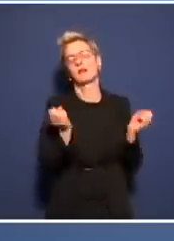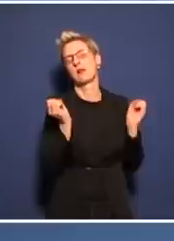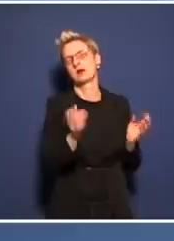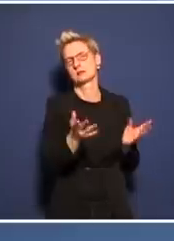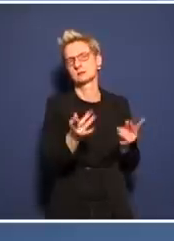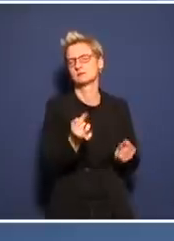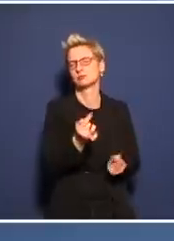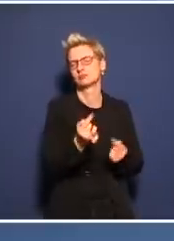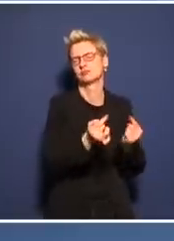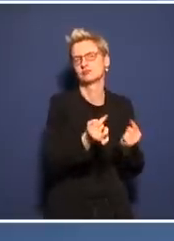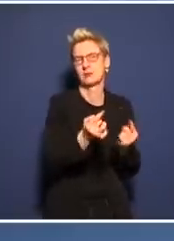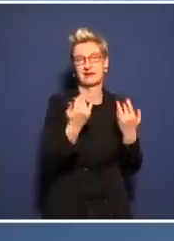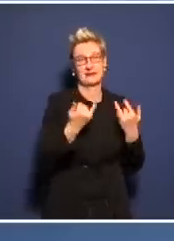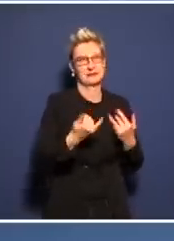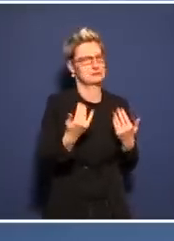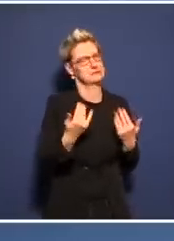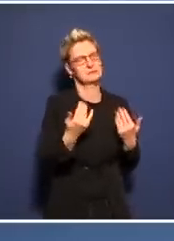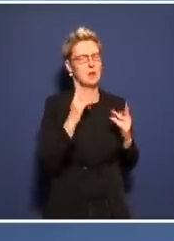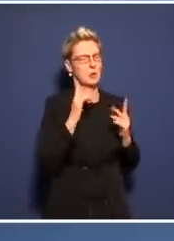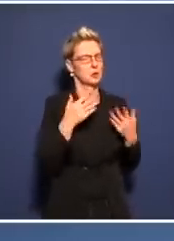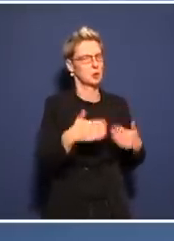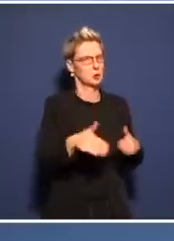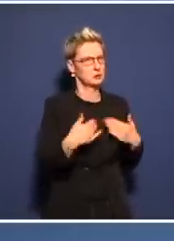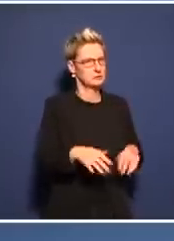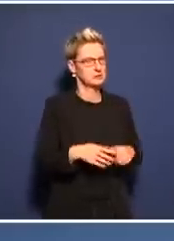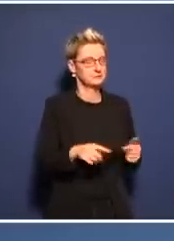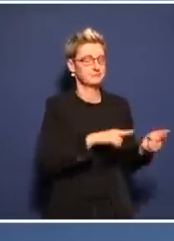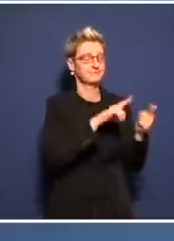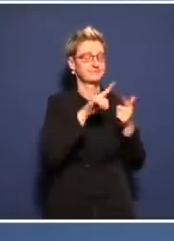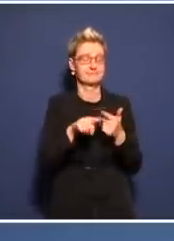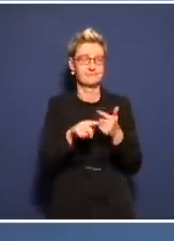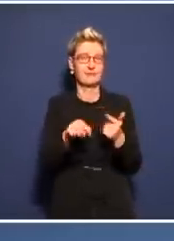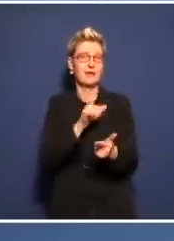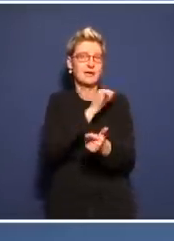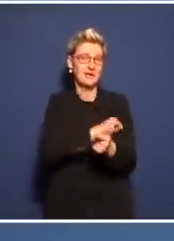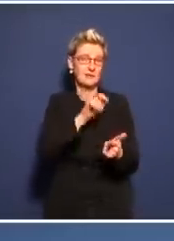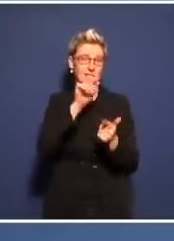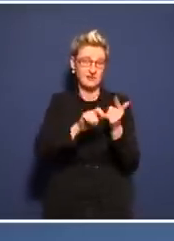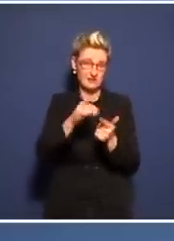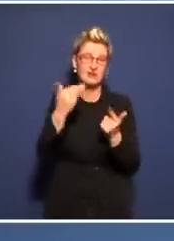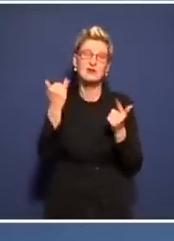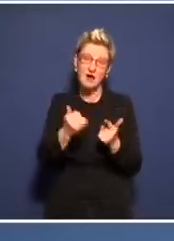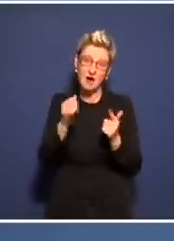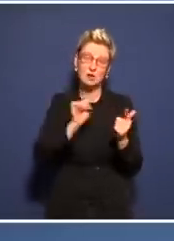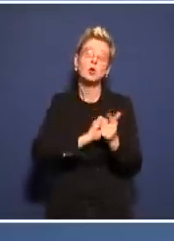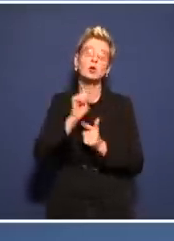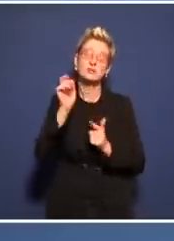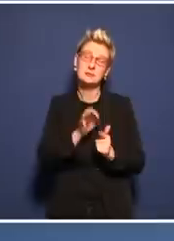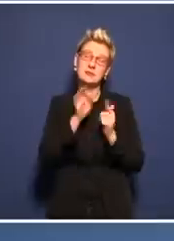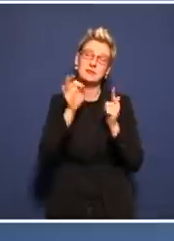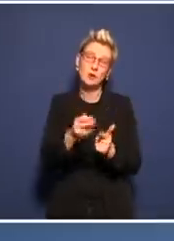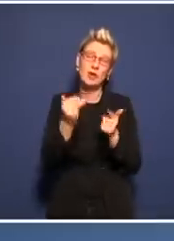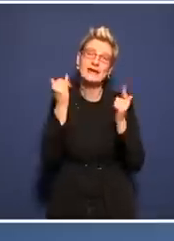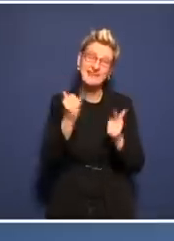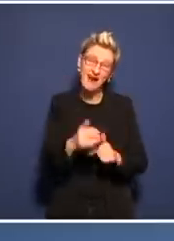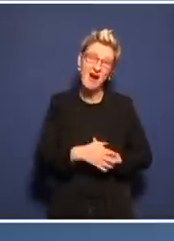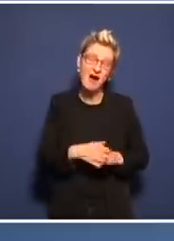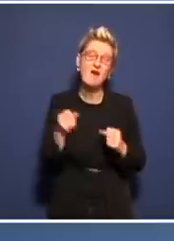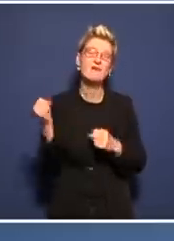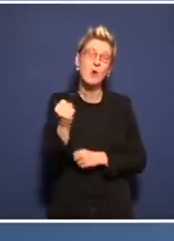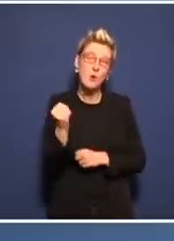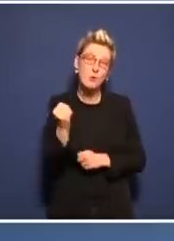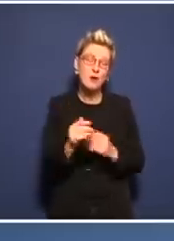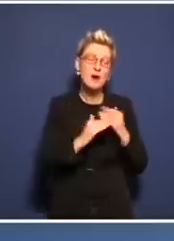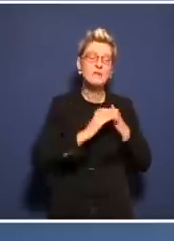diese Wahrnehmung, bei den Geimpften gibt es doch ganz schön viele Infektionen. Ja, auf dem matschigen Weg fährt jedes